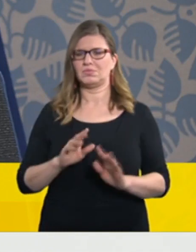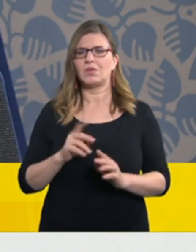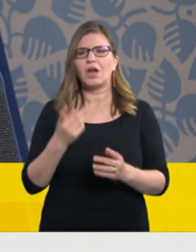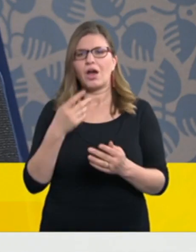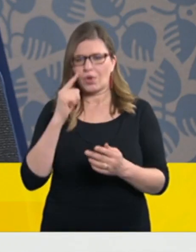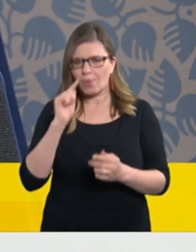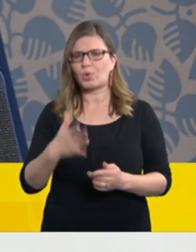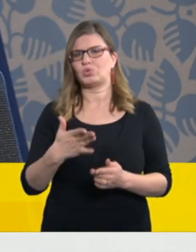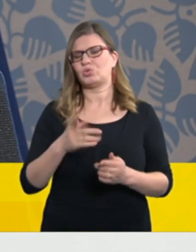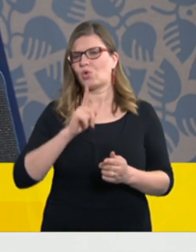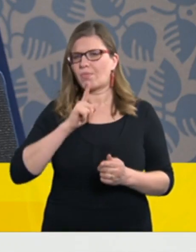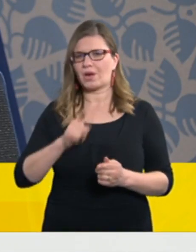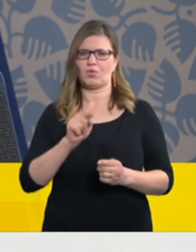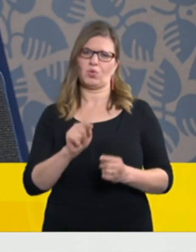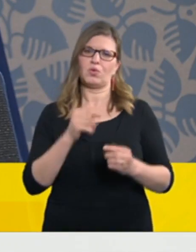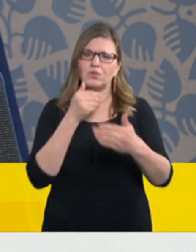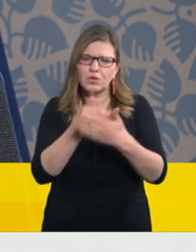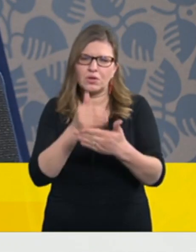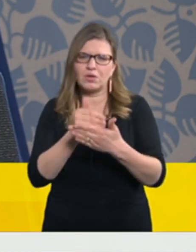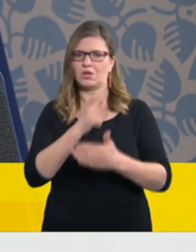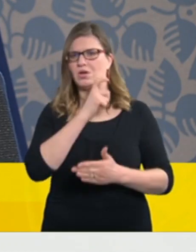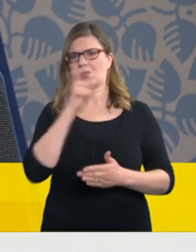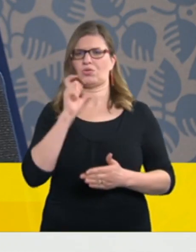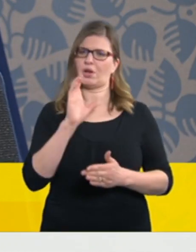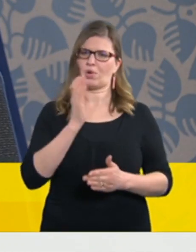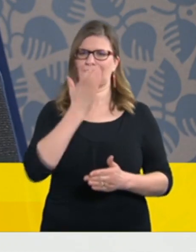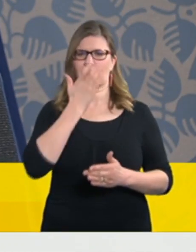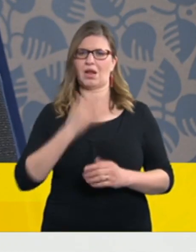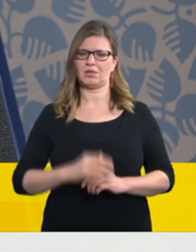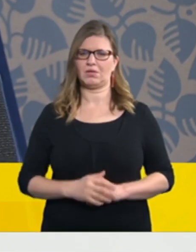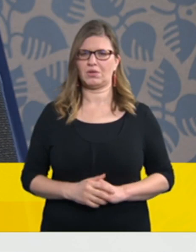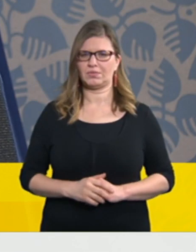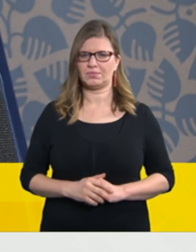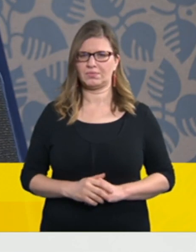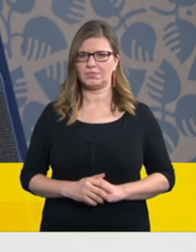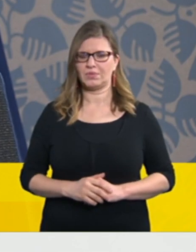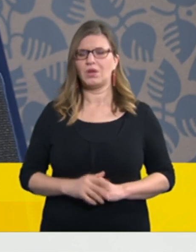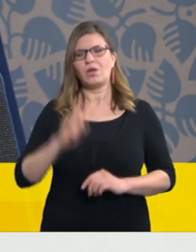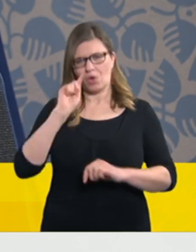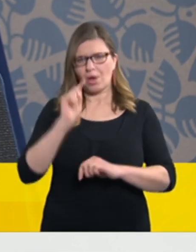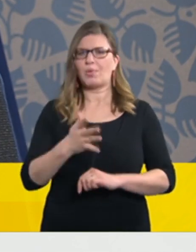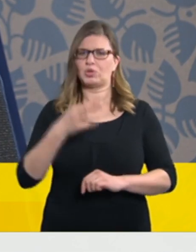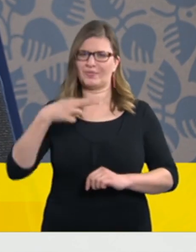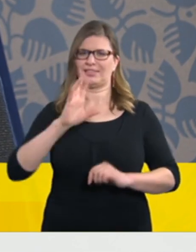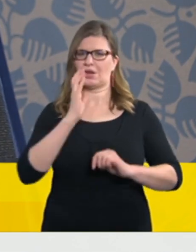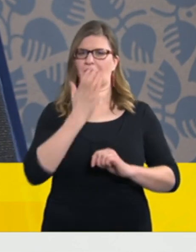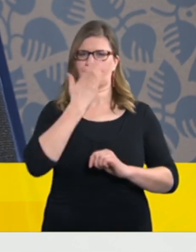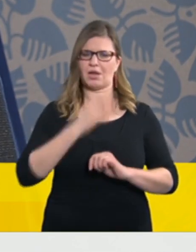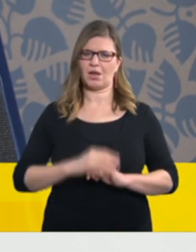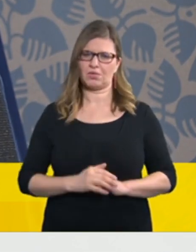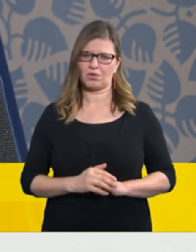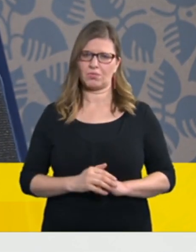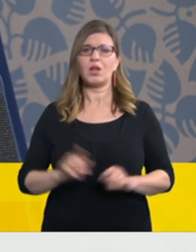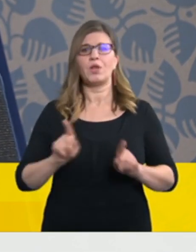během těchto kontaktů užívali respirátor. Rovněž tehdy, když někdo pojede, jak zde bylo